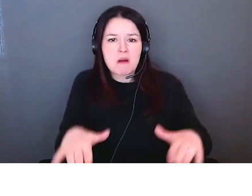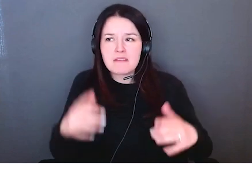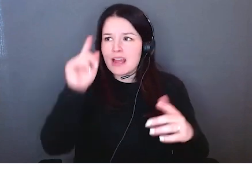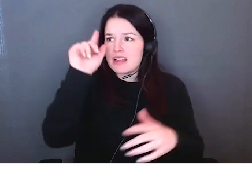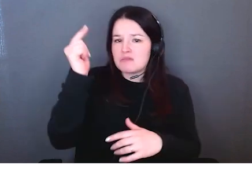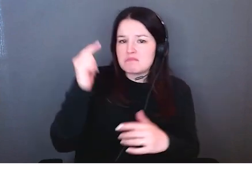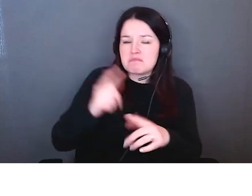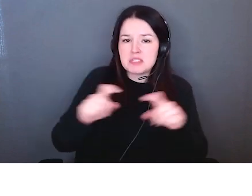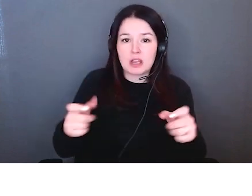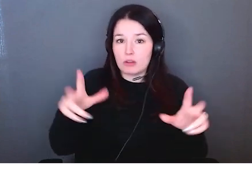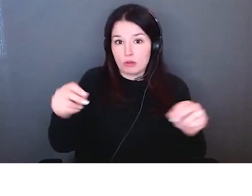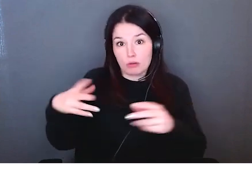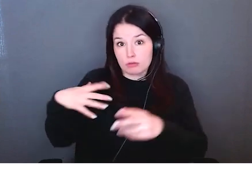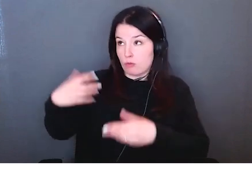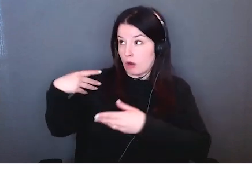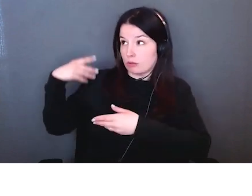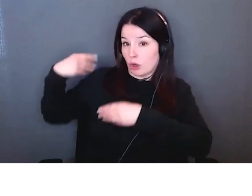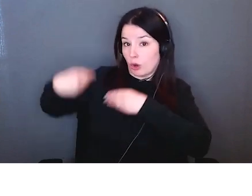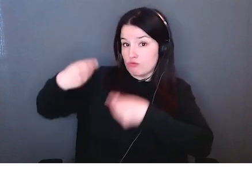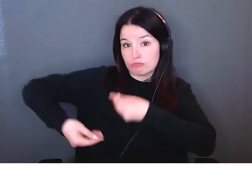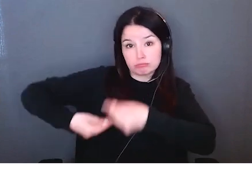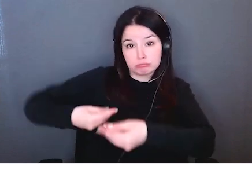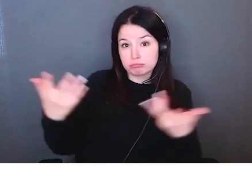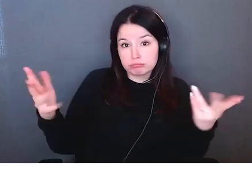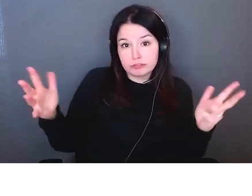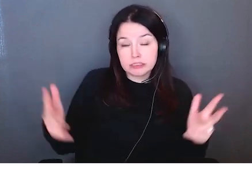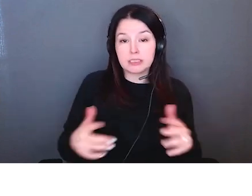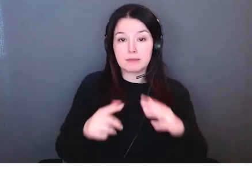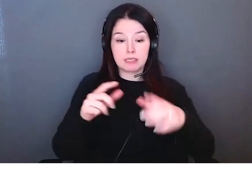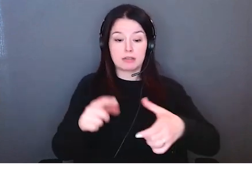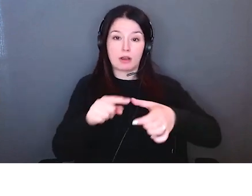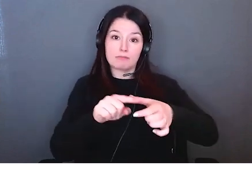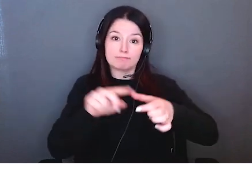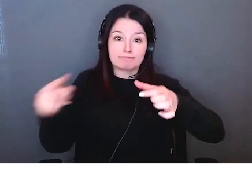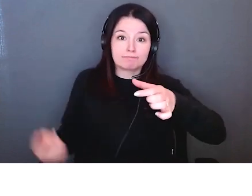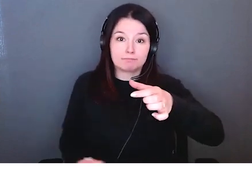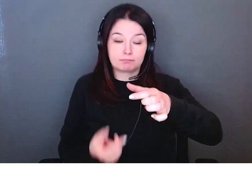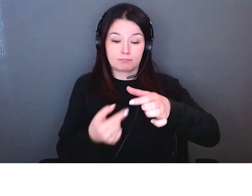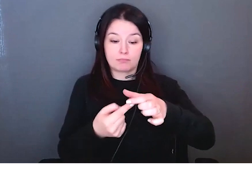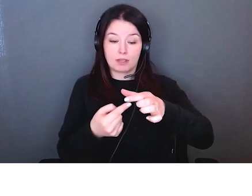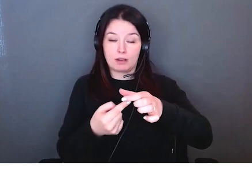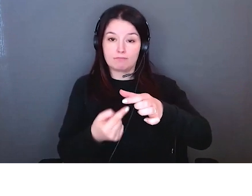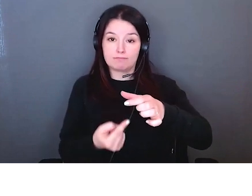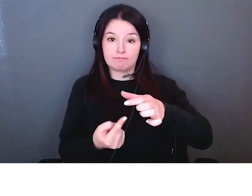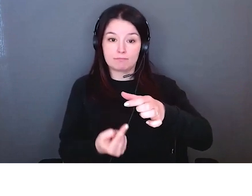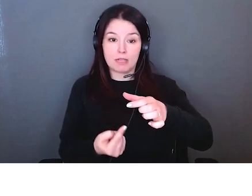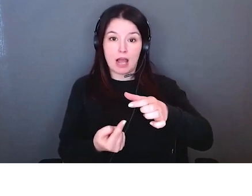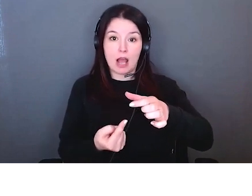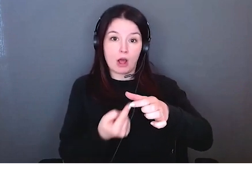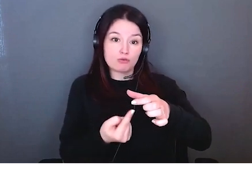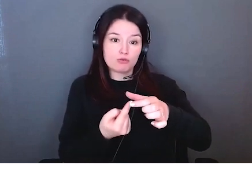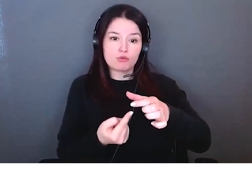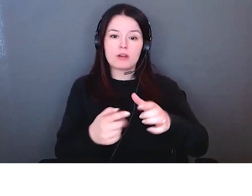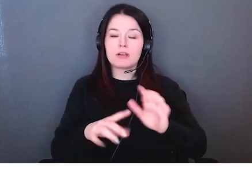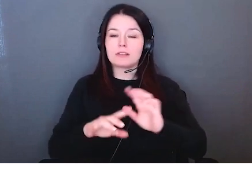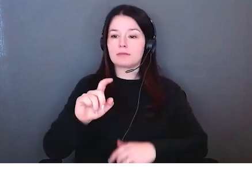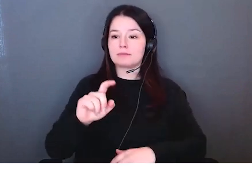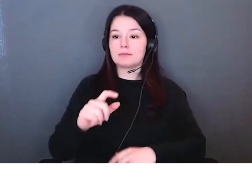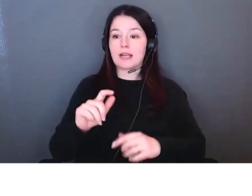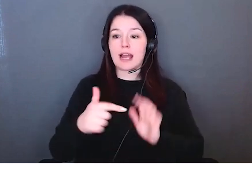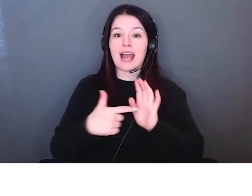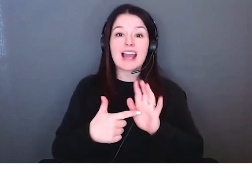ils ont structuré ces institutions au niveau de la société y compris en matière de services de santé en termes d'éducation tertiaire